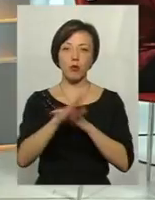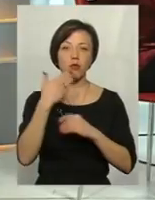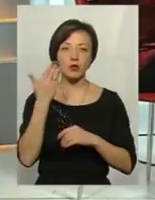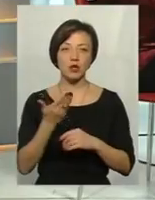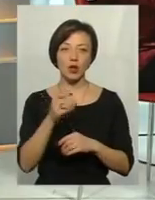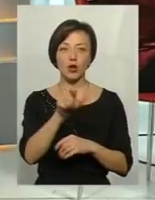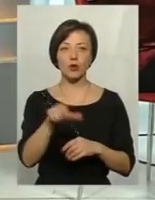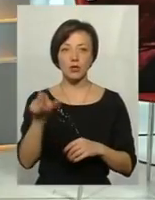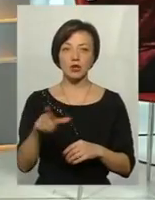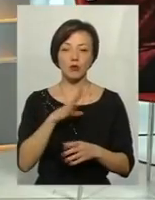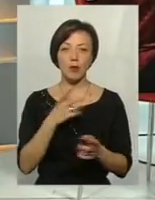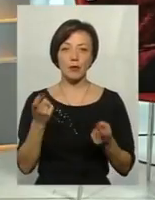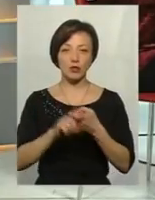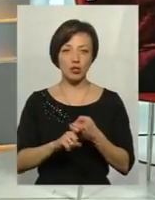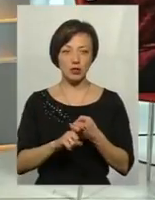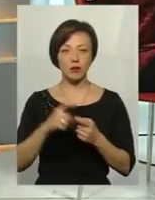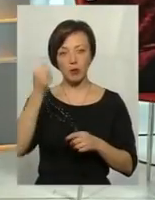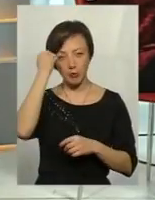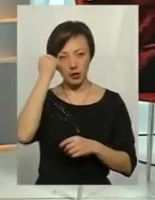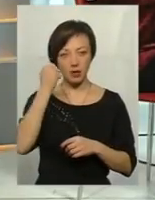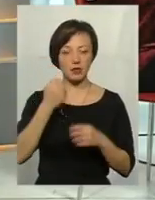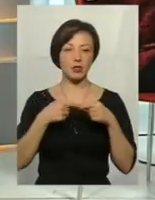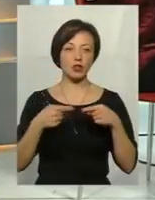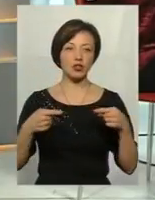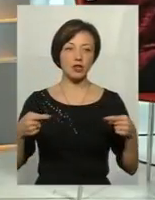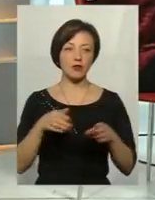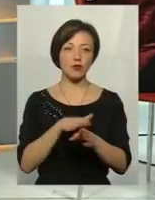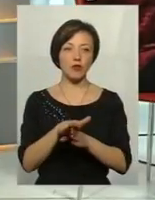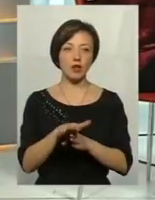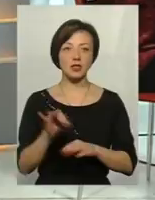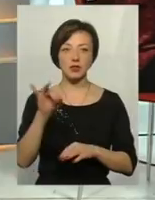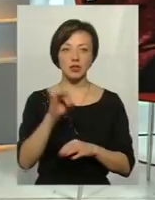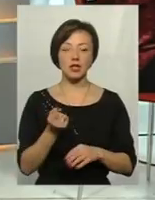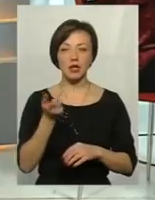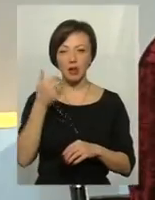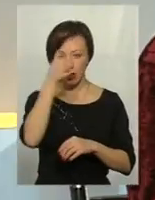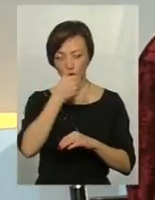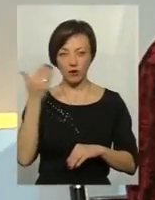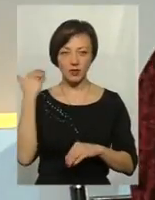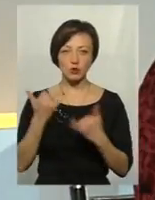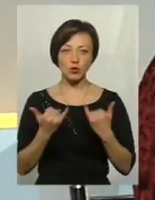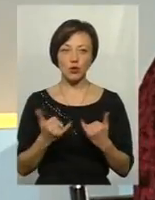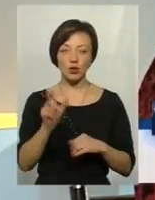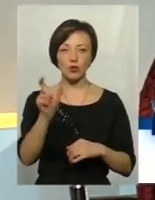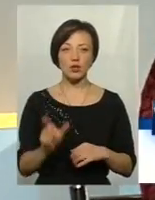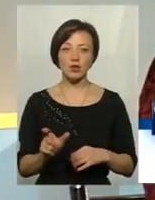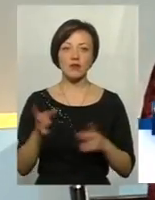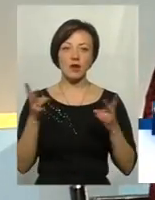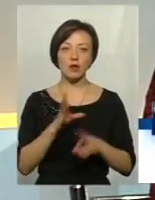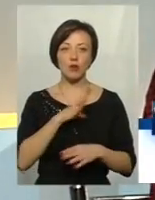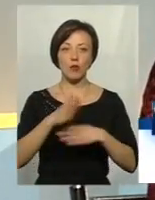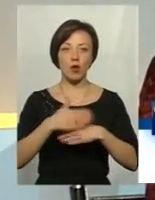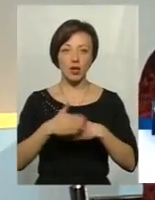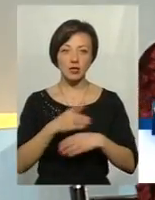Севастополі причетна була, випам'ятає до тих речей, які відбувалися історично кілька років назад. Сьогодні людиною варто було би